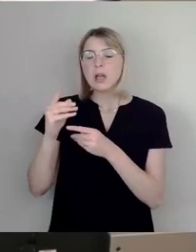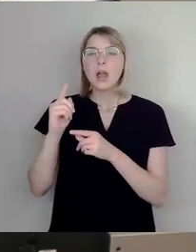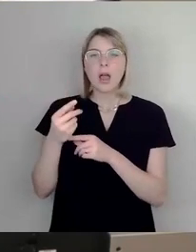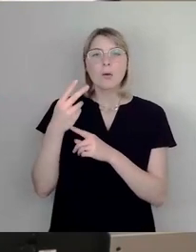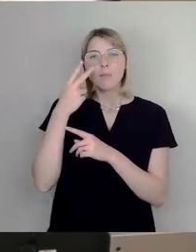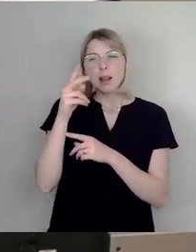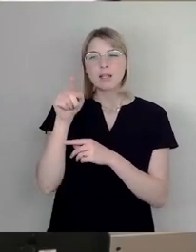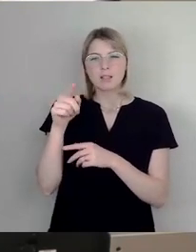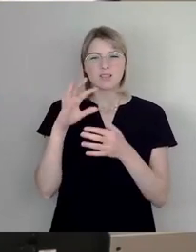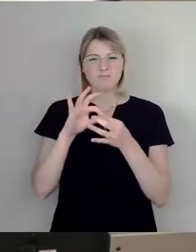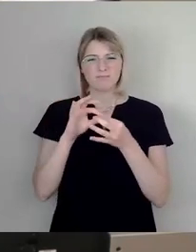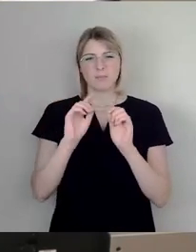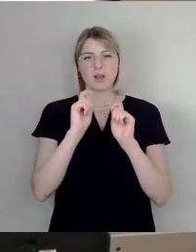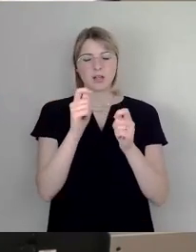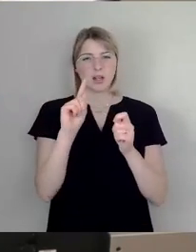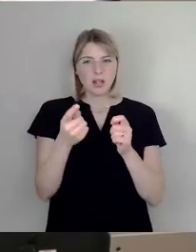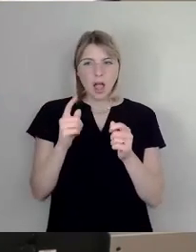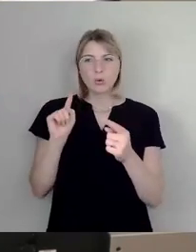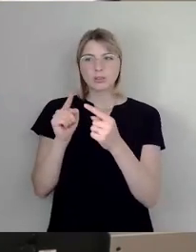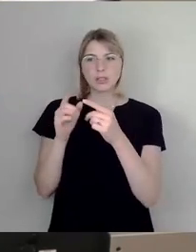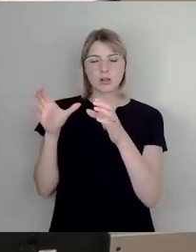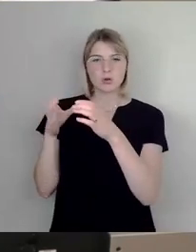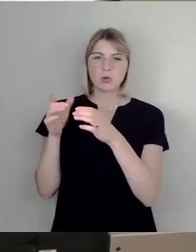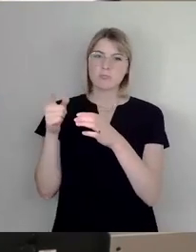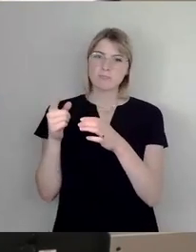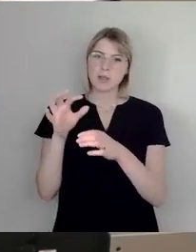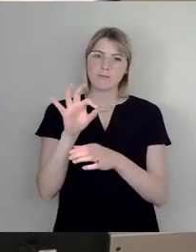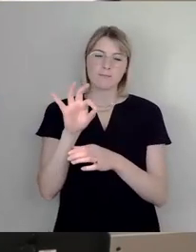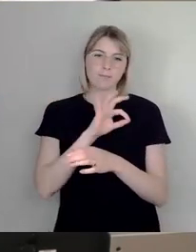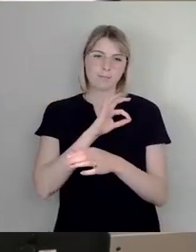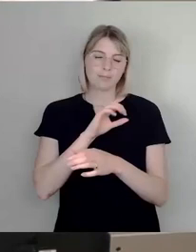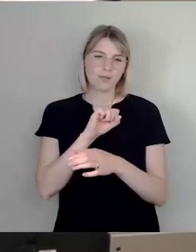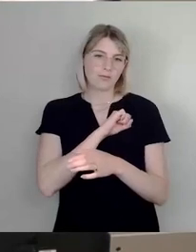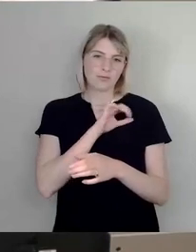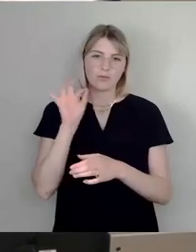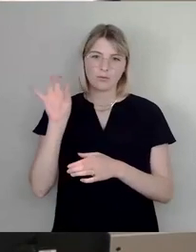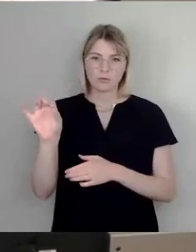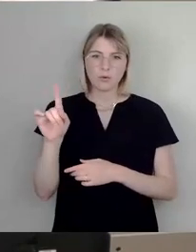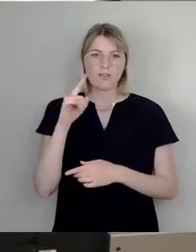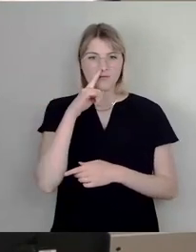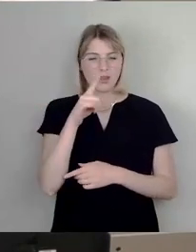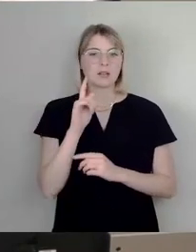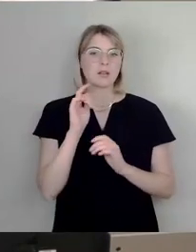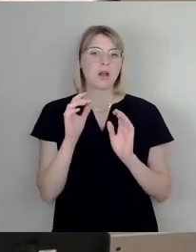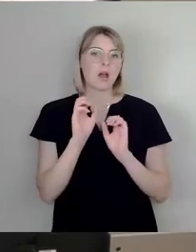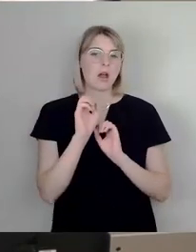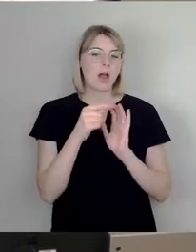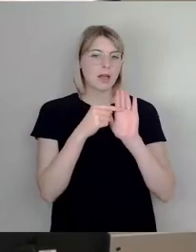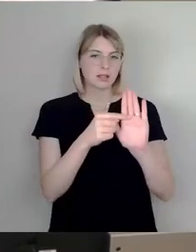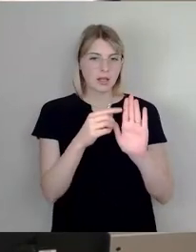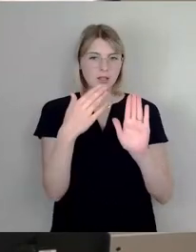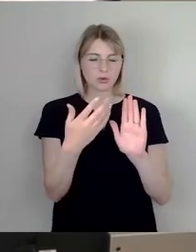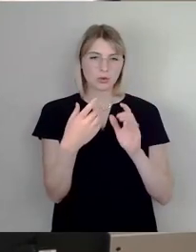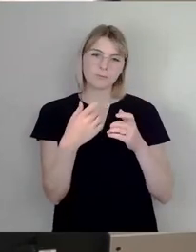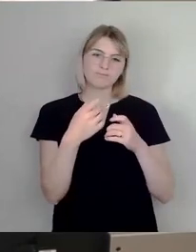Zielgruppe, die sehr davon profitieren könnten, wenn wir auf diese Anzeigen verzichten würden. Wenn wir wohnungslose Menschen